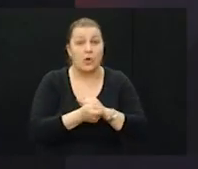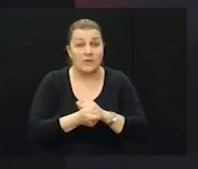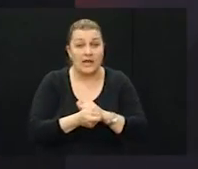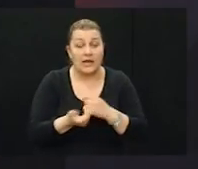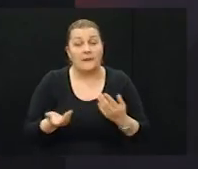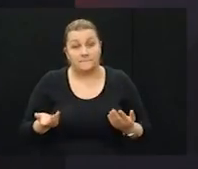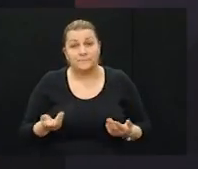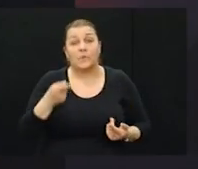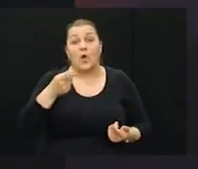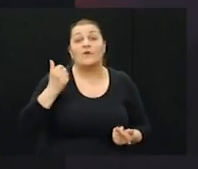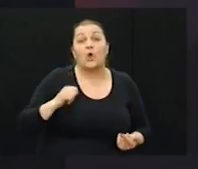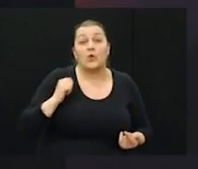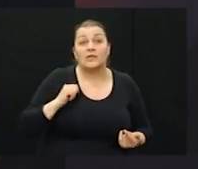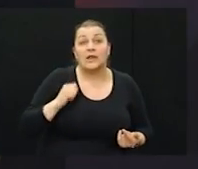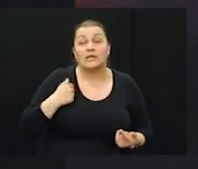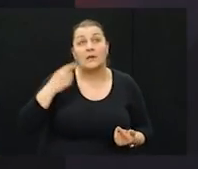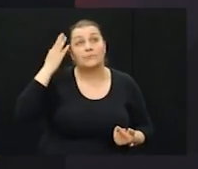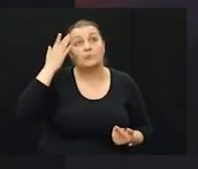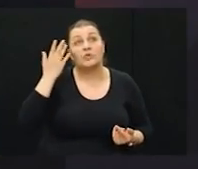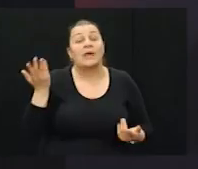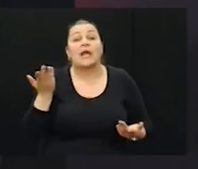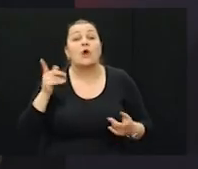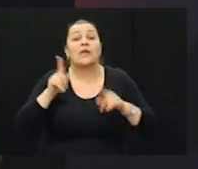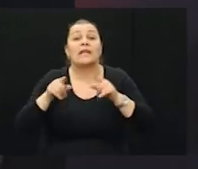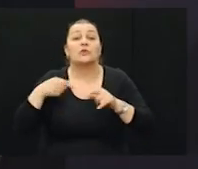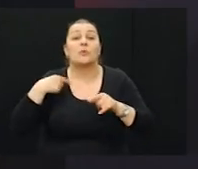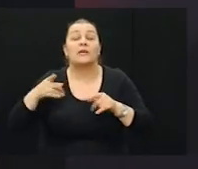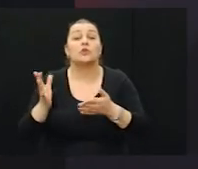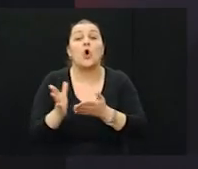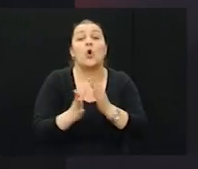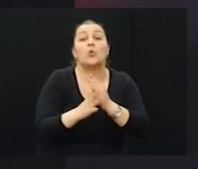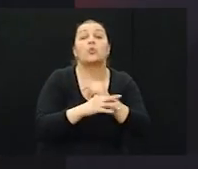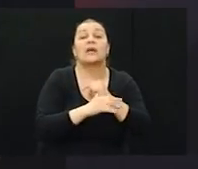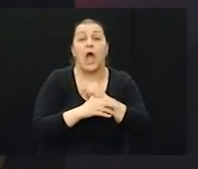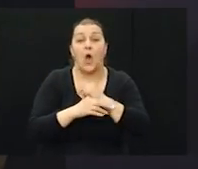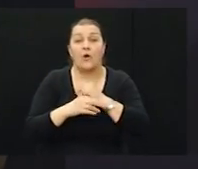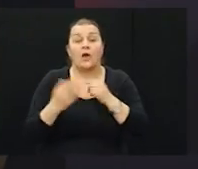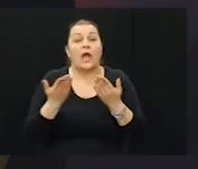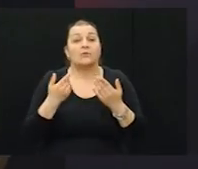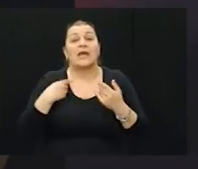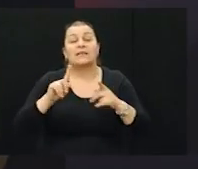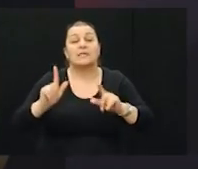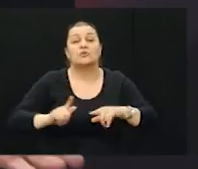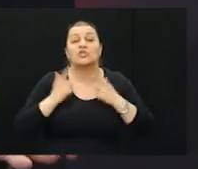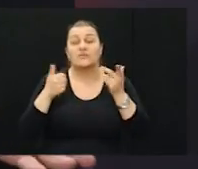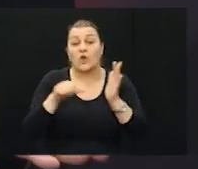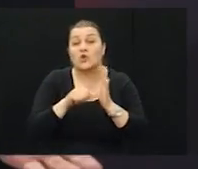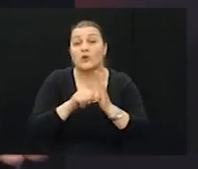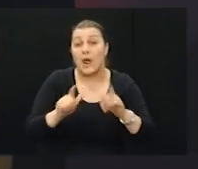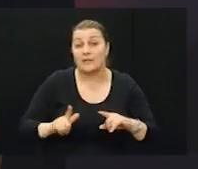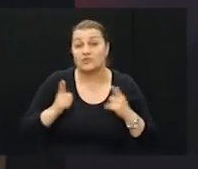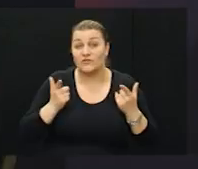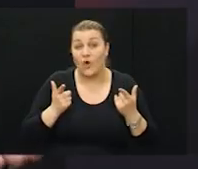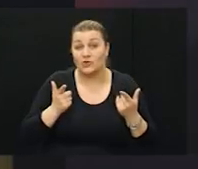godine ponekad razmišljam kao da mi ih je netko ukrao. Kao da ih nisam živio. Nisam ih živio očito normalnim životom koji žive